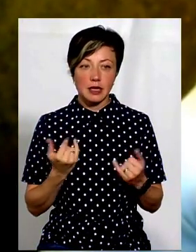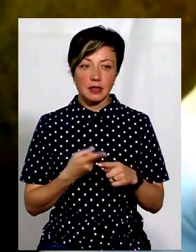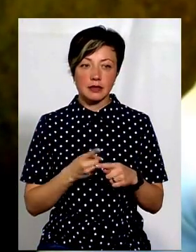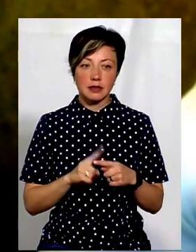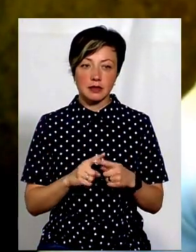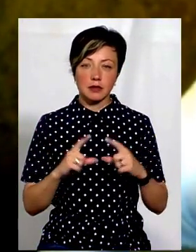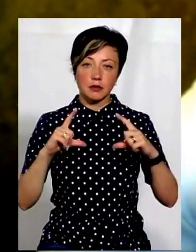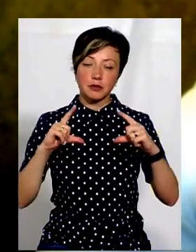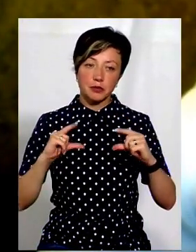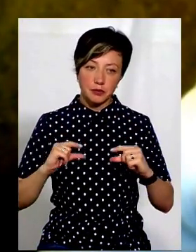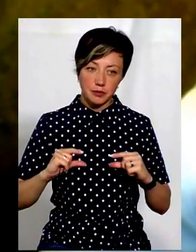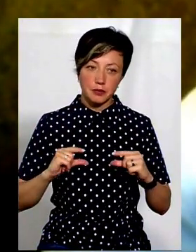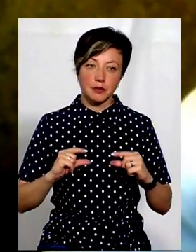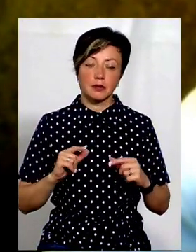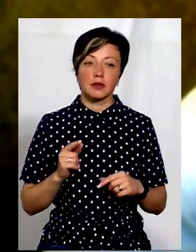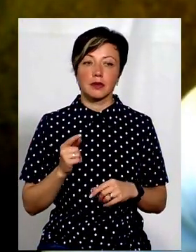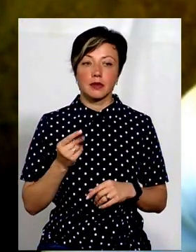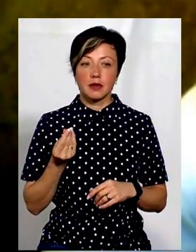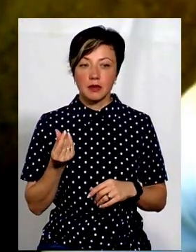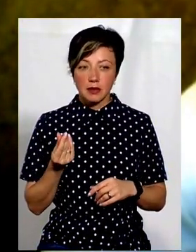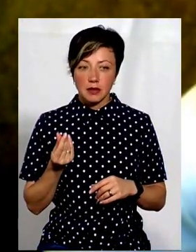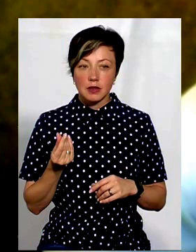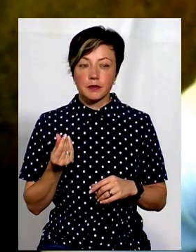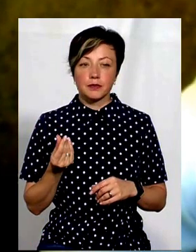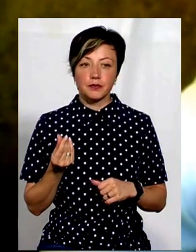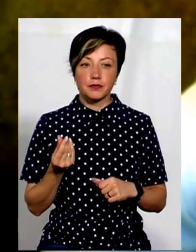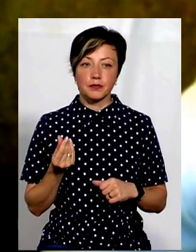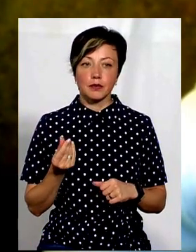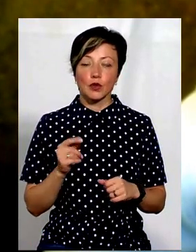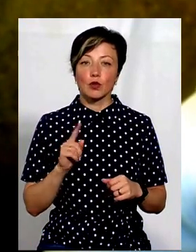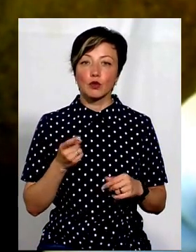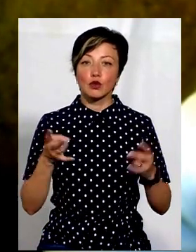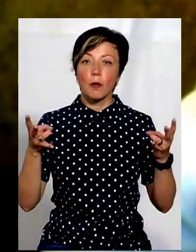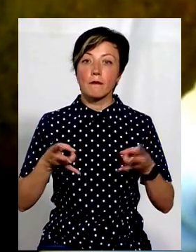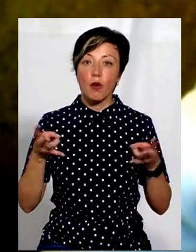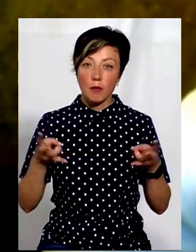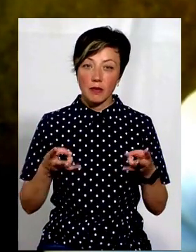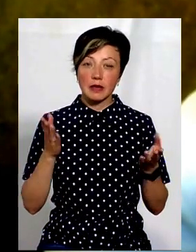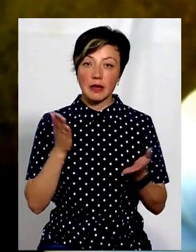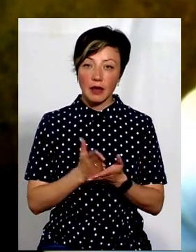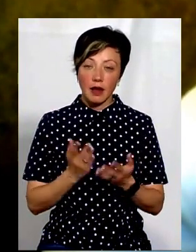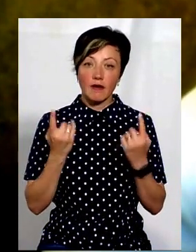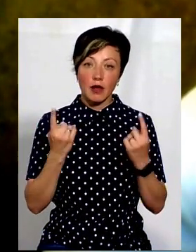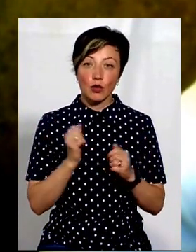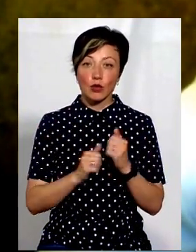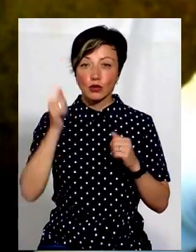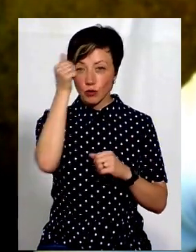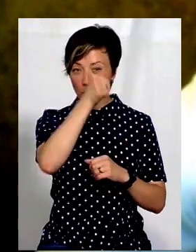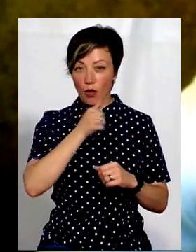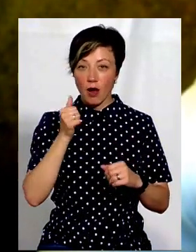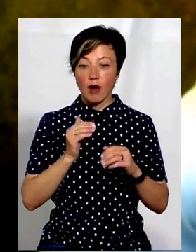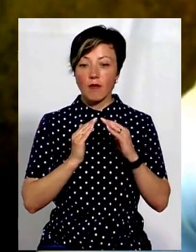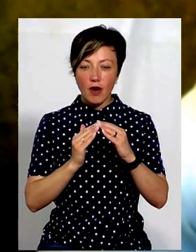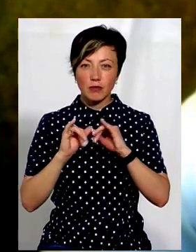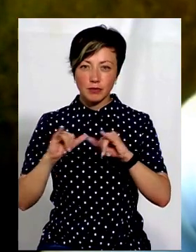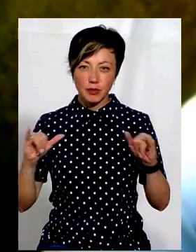ціна трошечки знизилася, тому що попит є великий, звичайно, але з кожним роком равликовий ферм